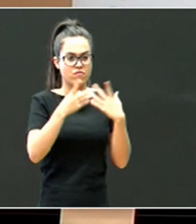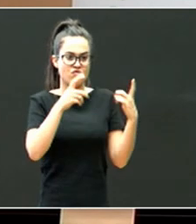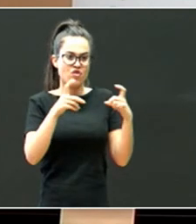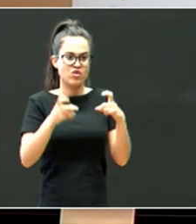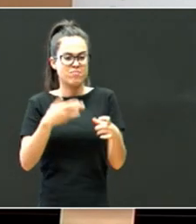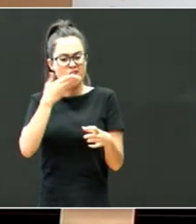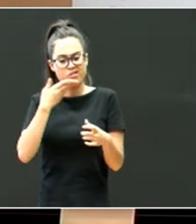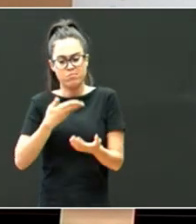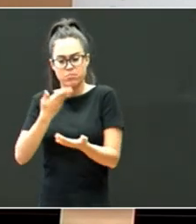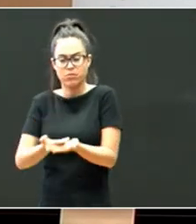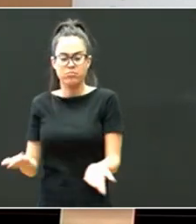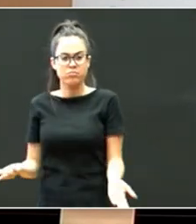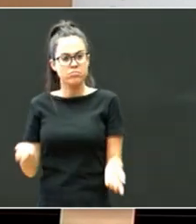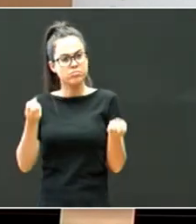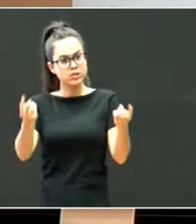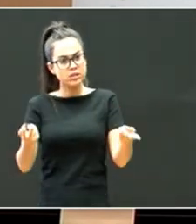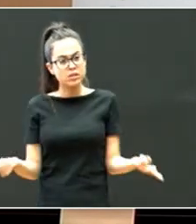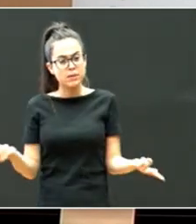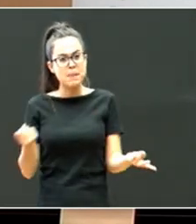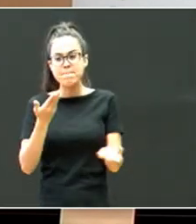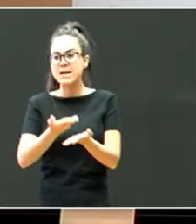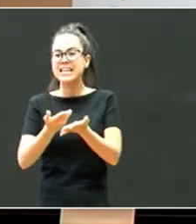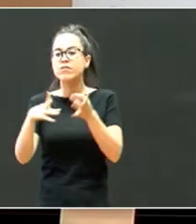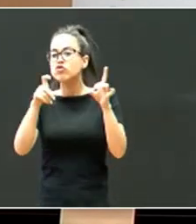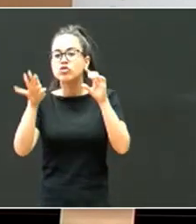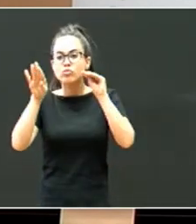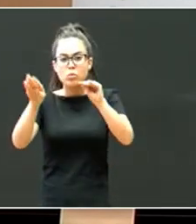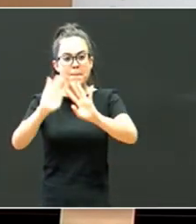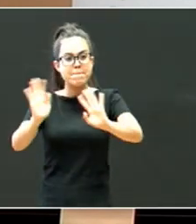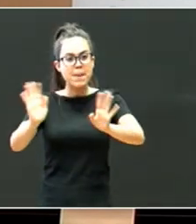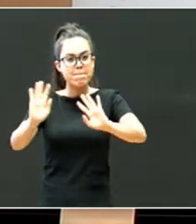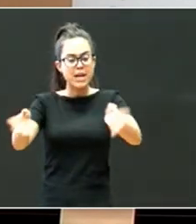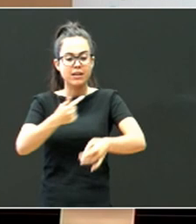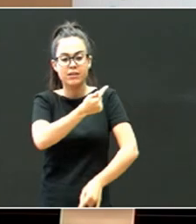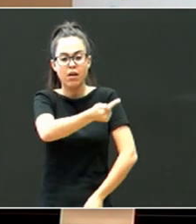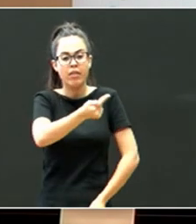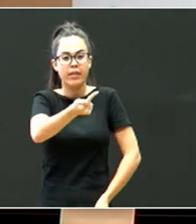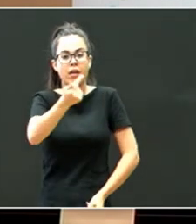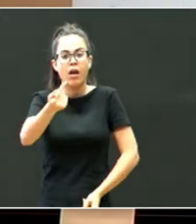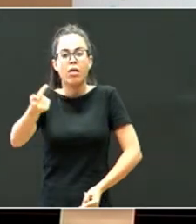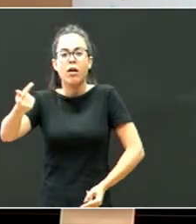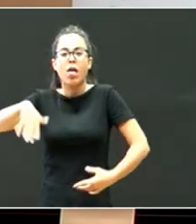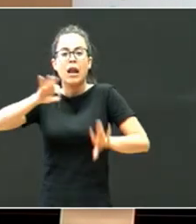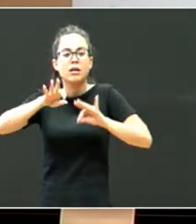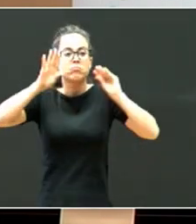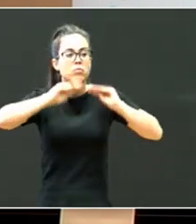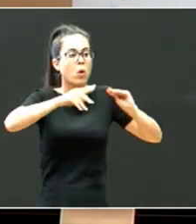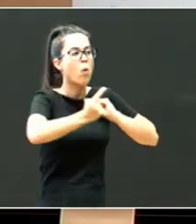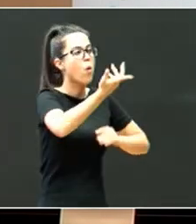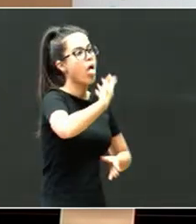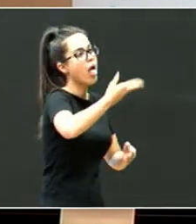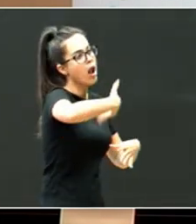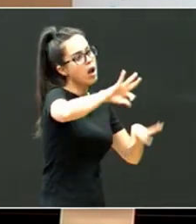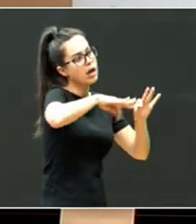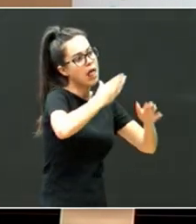dugu, zure argazkiak, zu daukotsuna, batzuk ekarriko dugu, jaio zienetik, beste batzuk ekarriko daue,